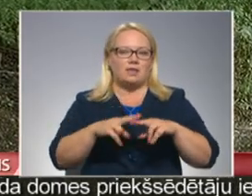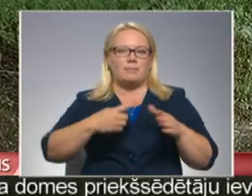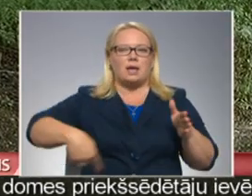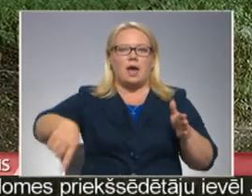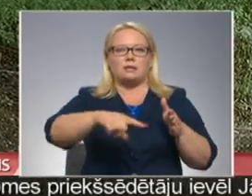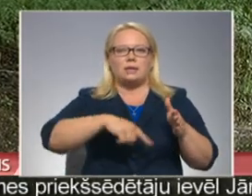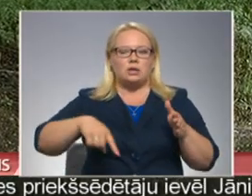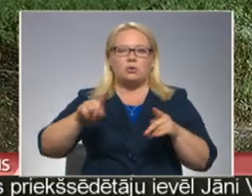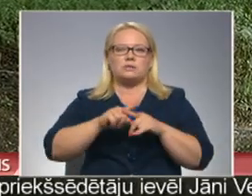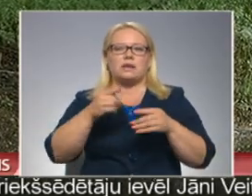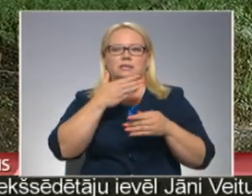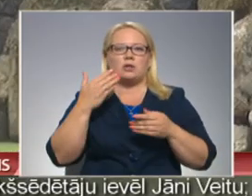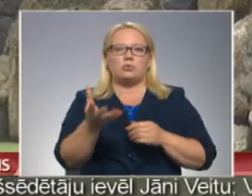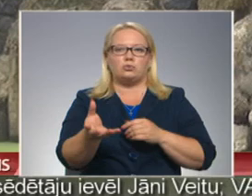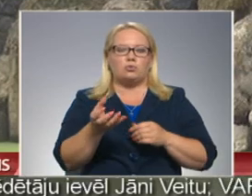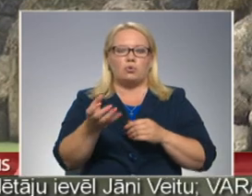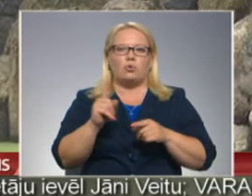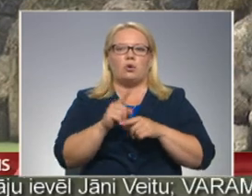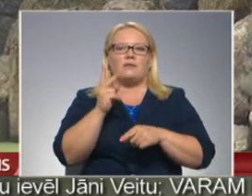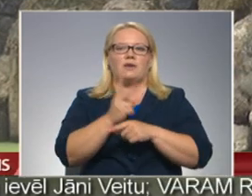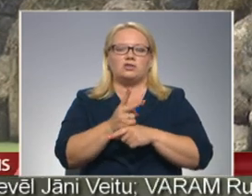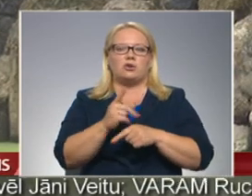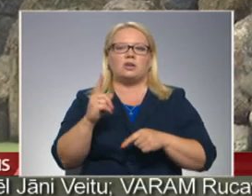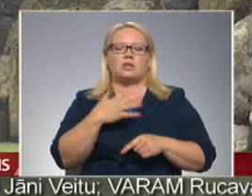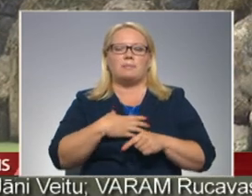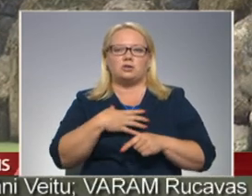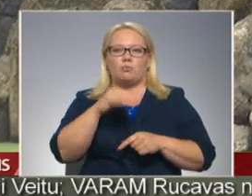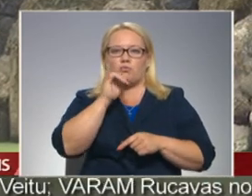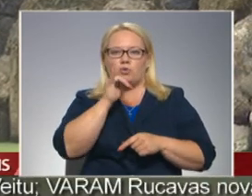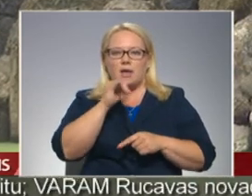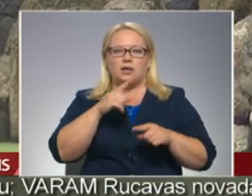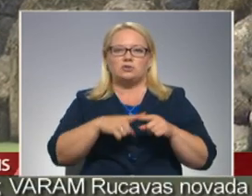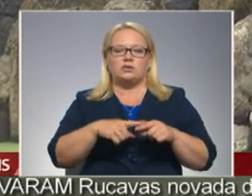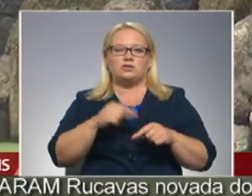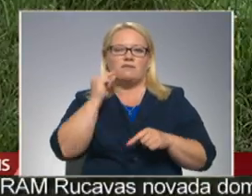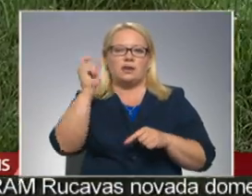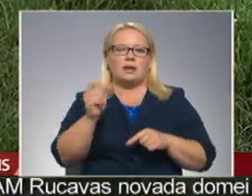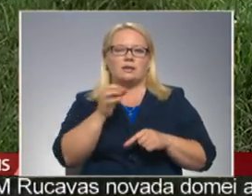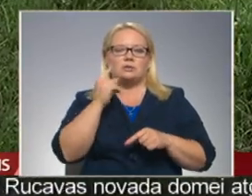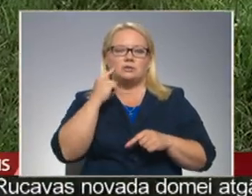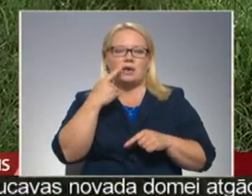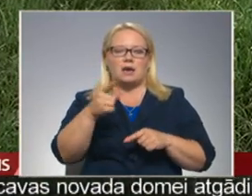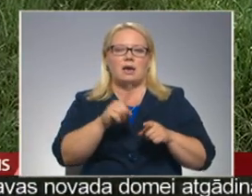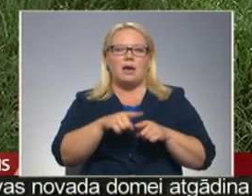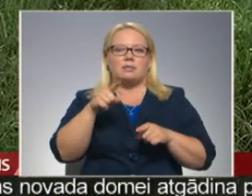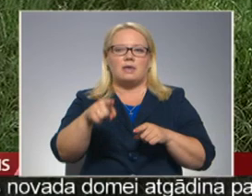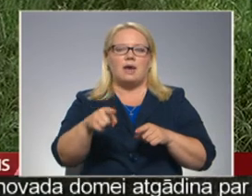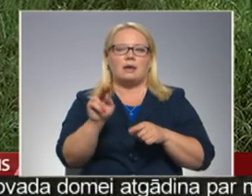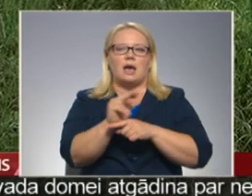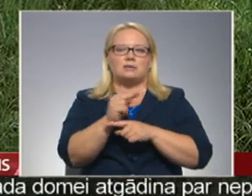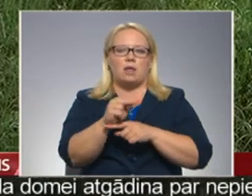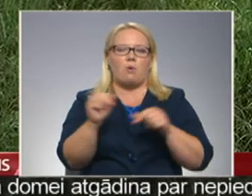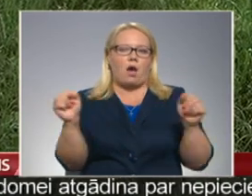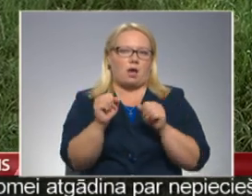dīķos atrodas arī siltumsūkņi, kur funkcionēšanai ir nepieciešams ūdens, Mikas Zelmanis norāda, ka bojātā caurteca sistēma ir jāslibo pēc